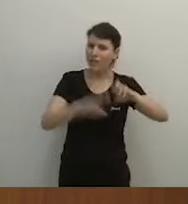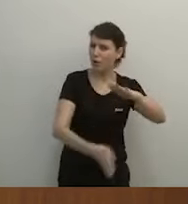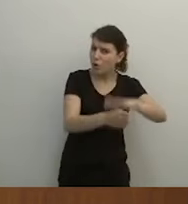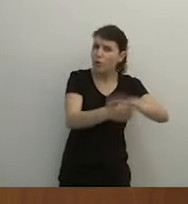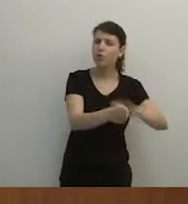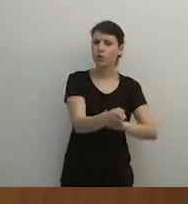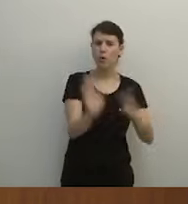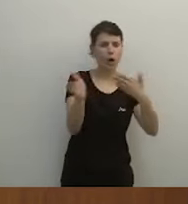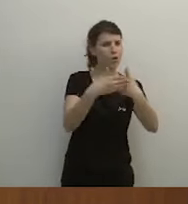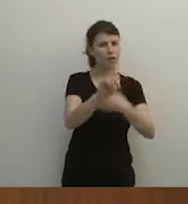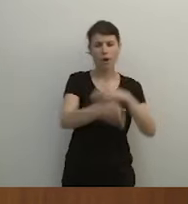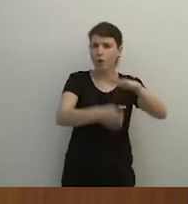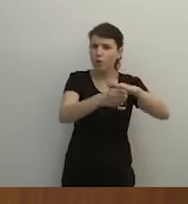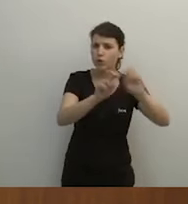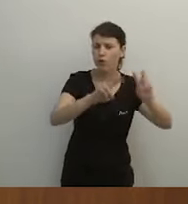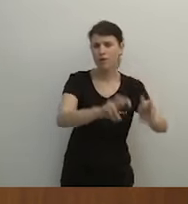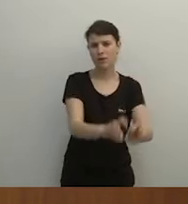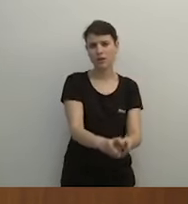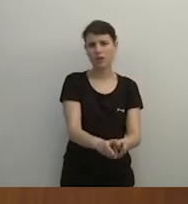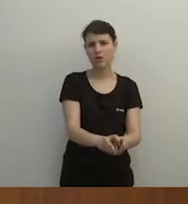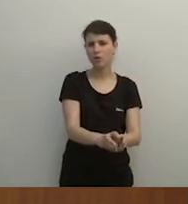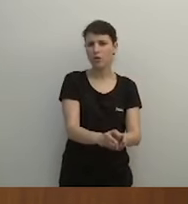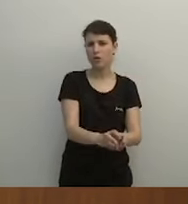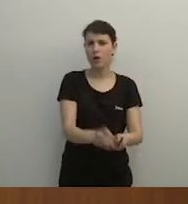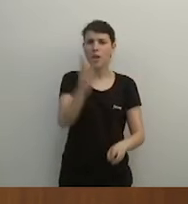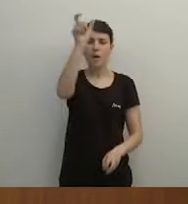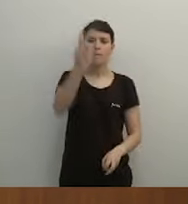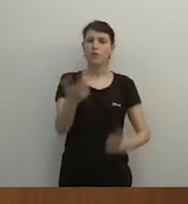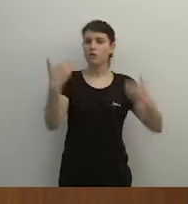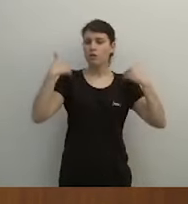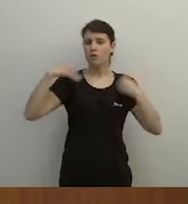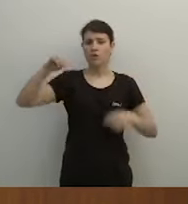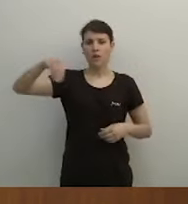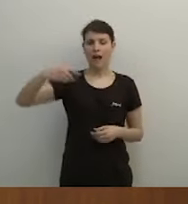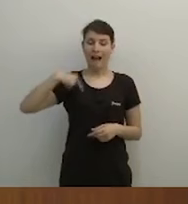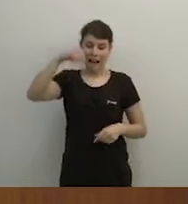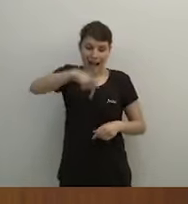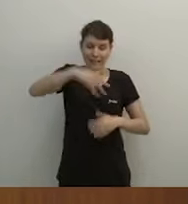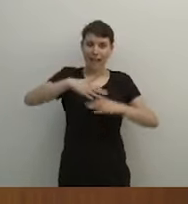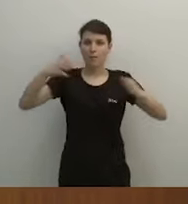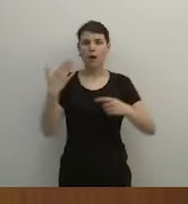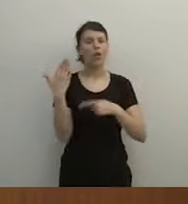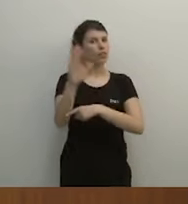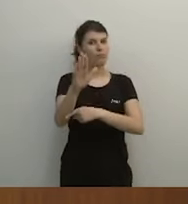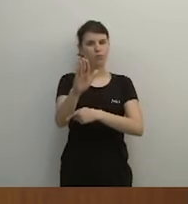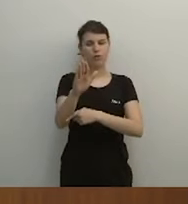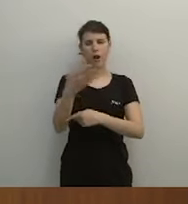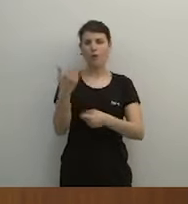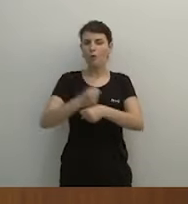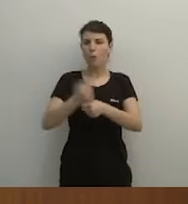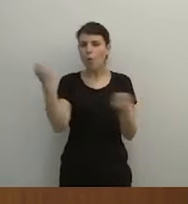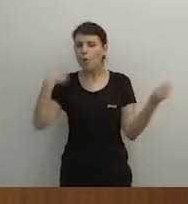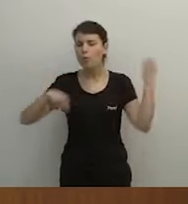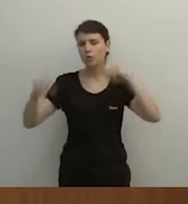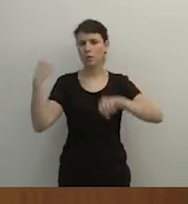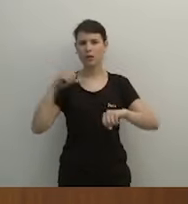Senyor president de la Diputació, César Sánchez, els lideratges es demostren així, als plenaris, amb fets. Demostra que